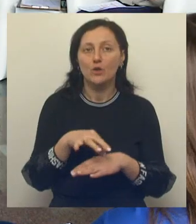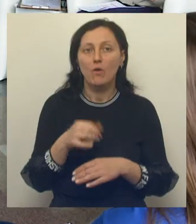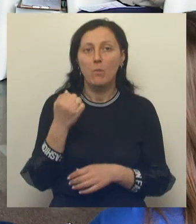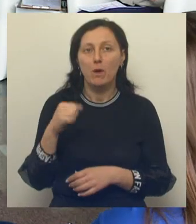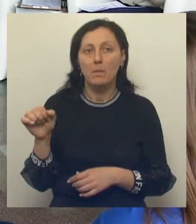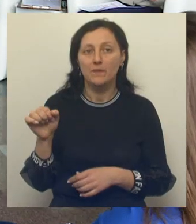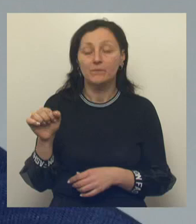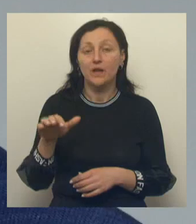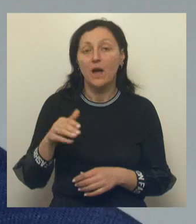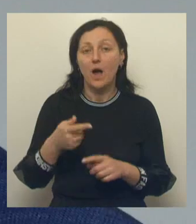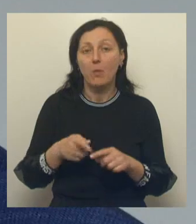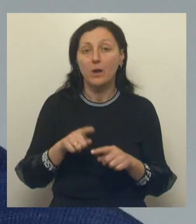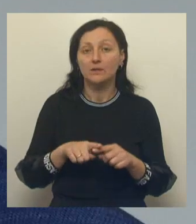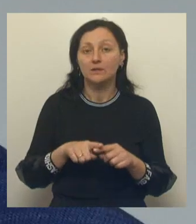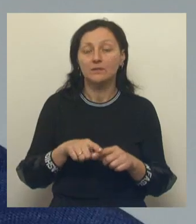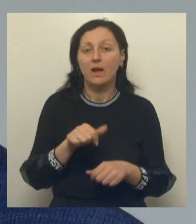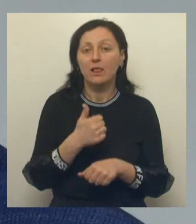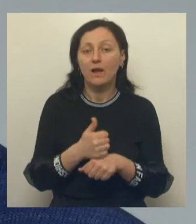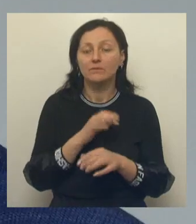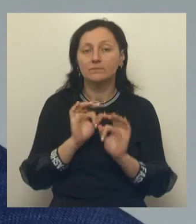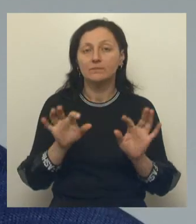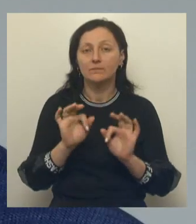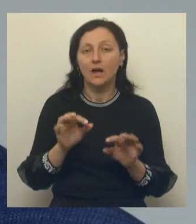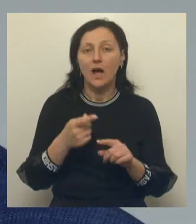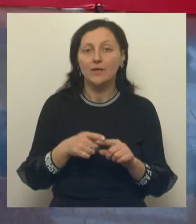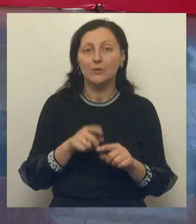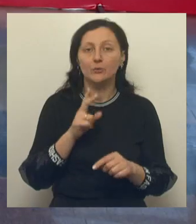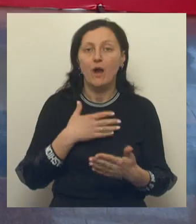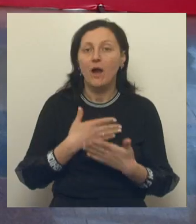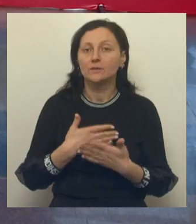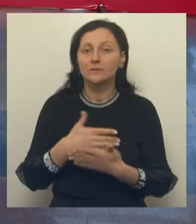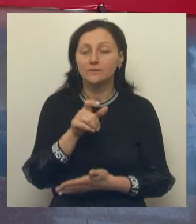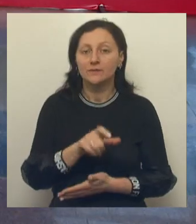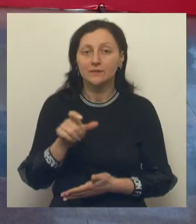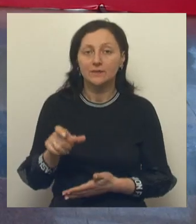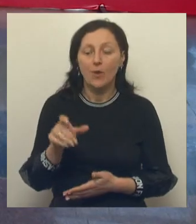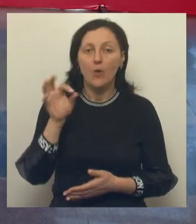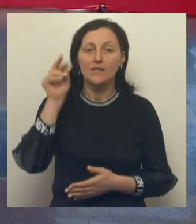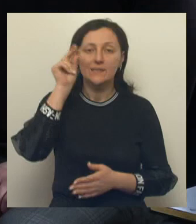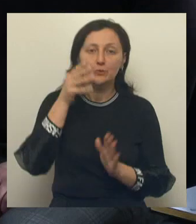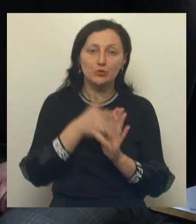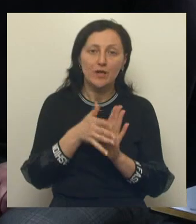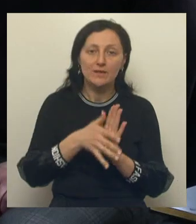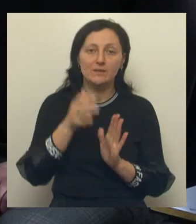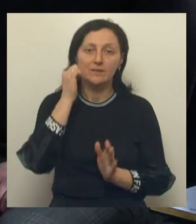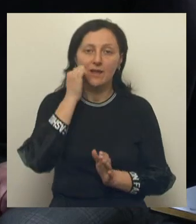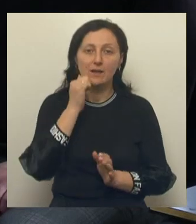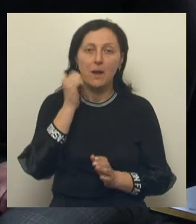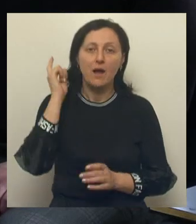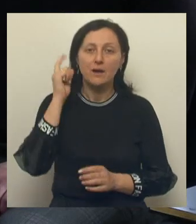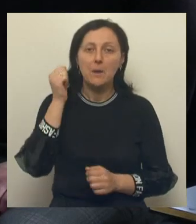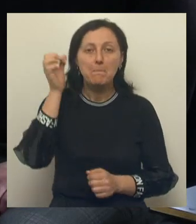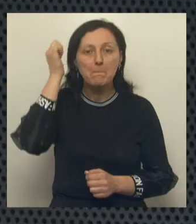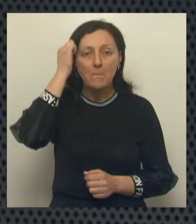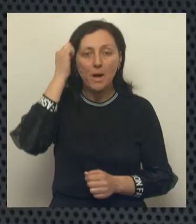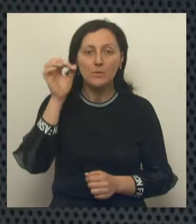ключевых направлениях губернатору Вячеславу Гладкову рассказали сами добровольцы. Изучению и сохранению исторической памяти о событиях и